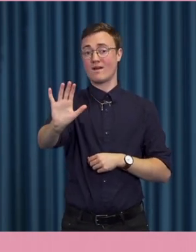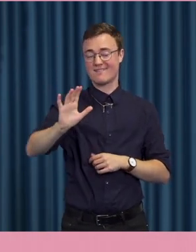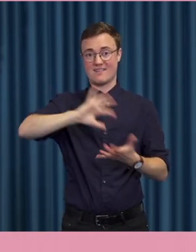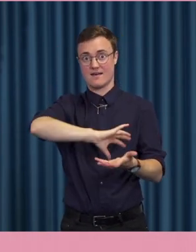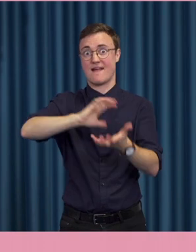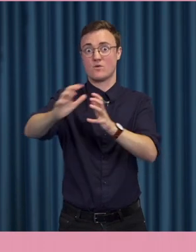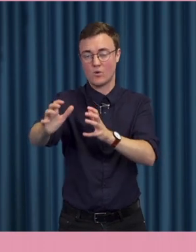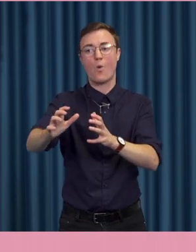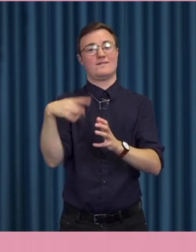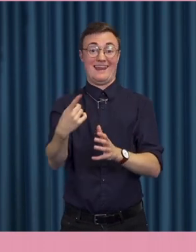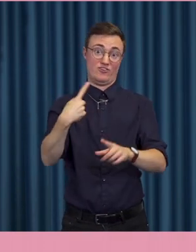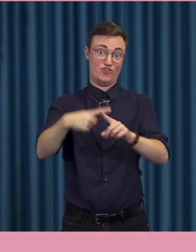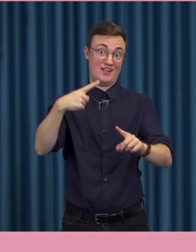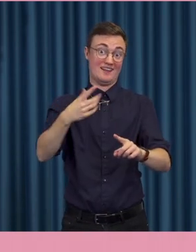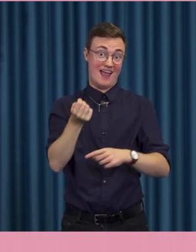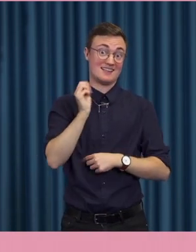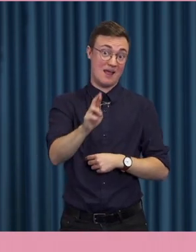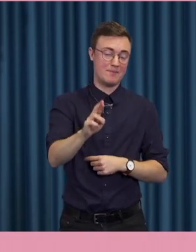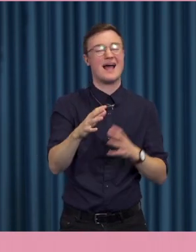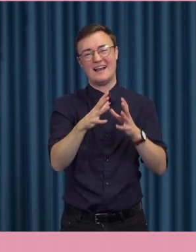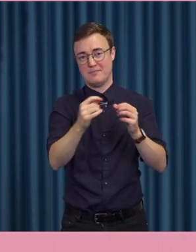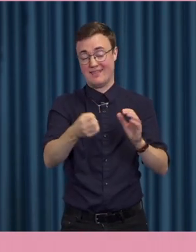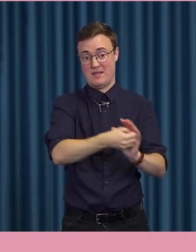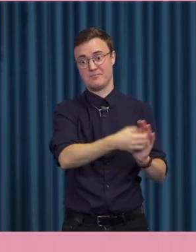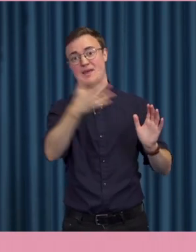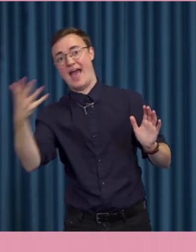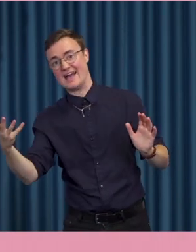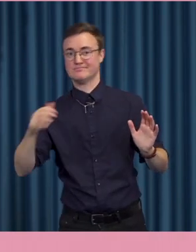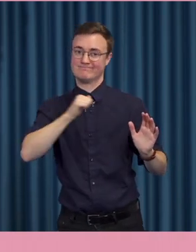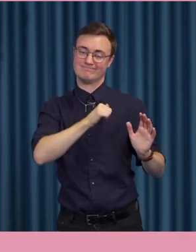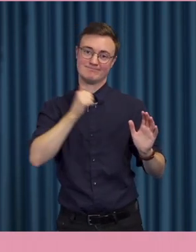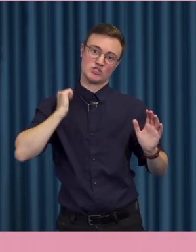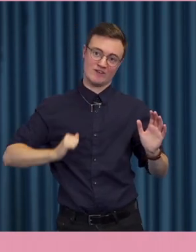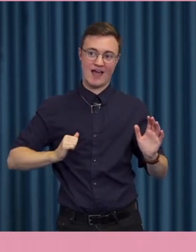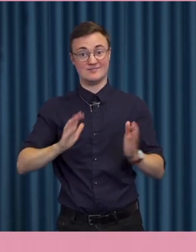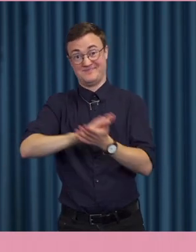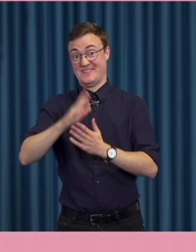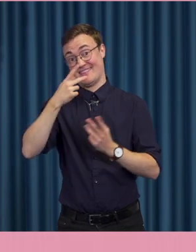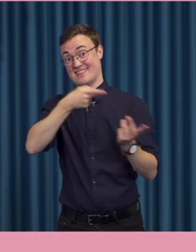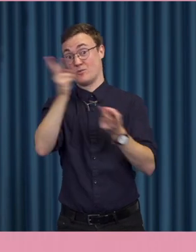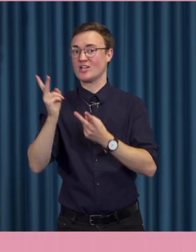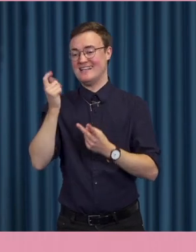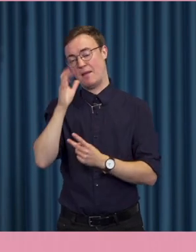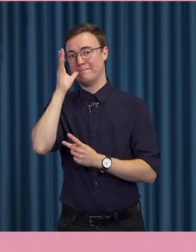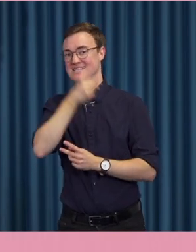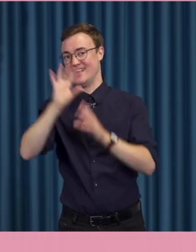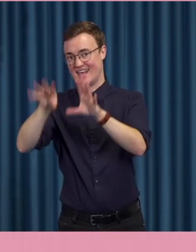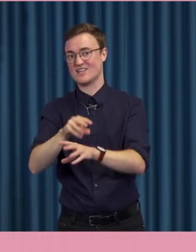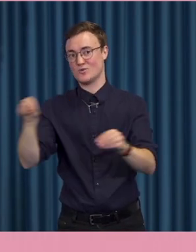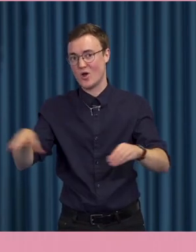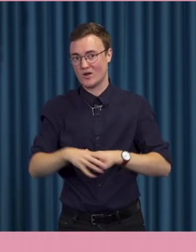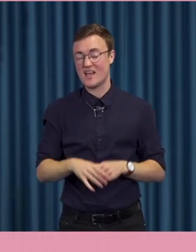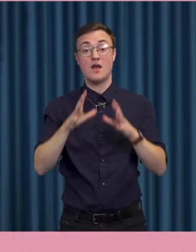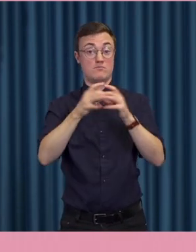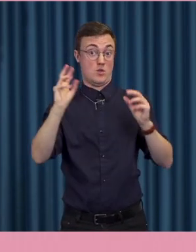Men även om efterspelet till dem i många fall blev en besvikelse ur demokratisk syvminke. Och just nu kan vi